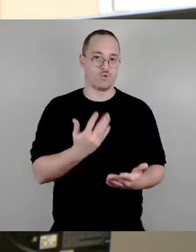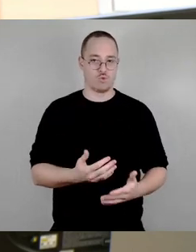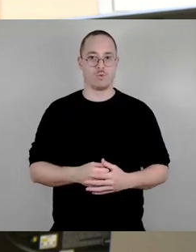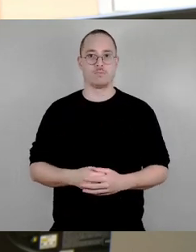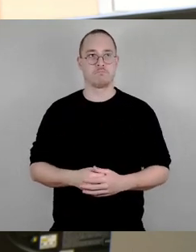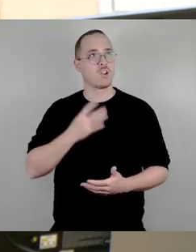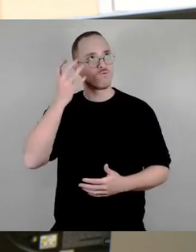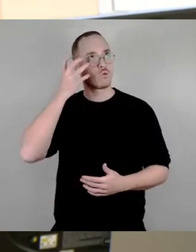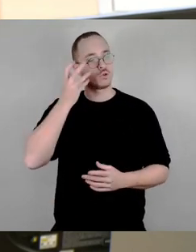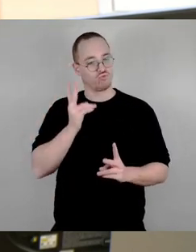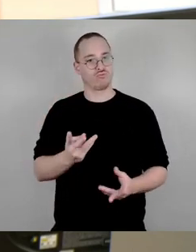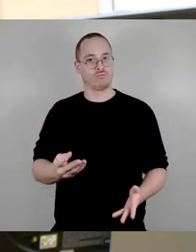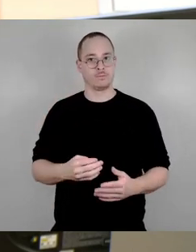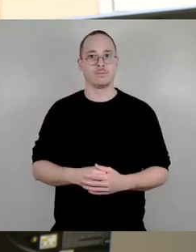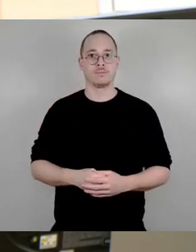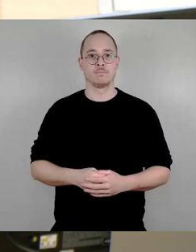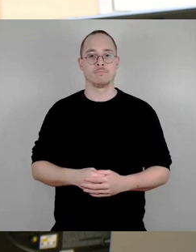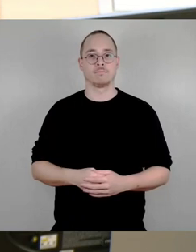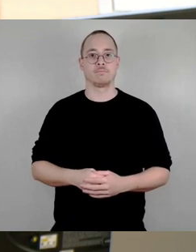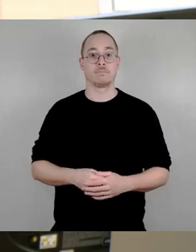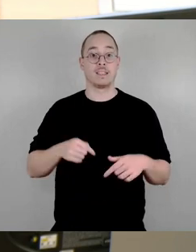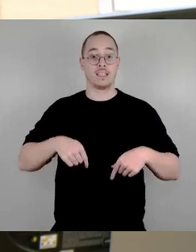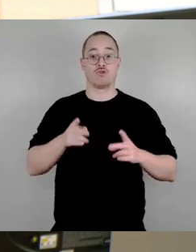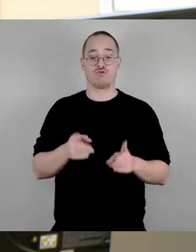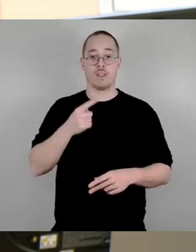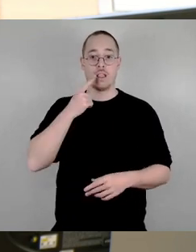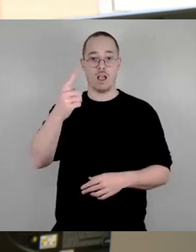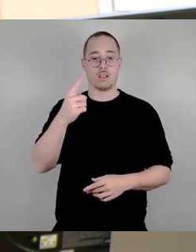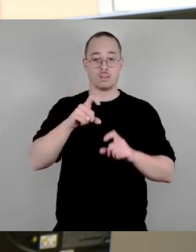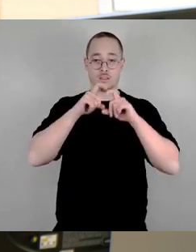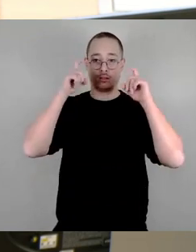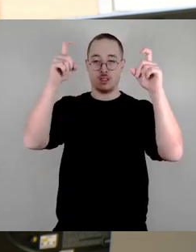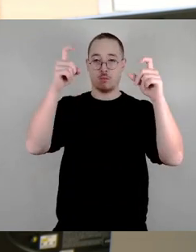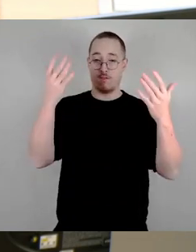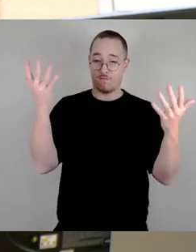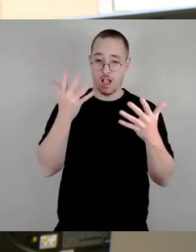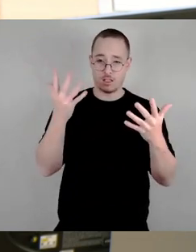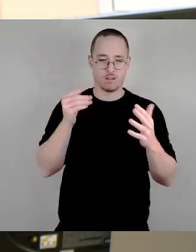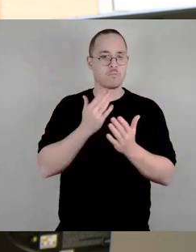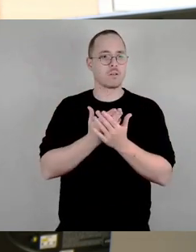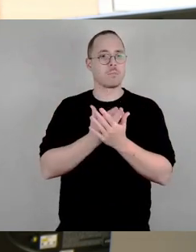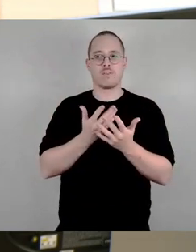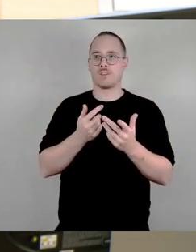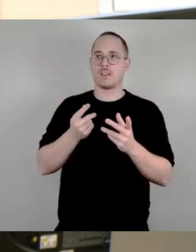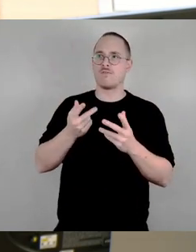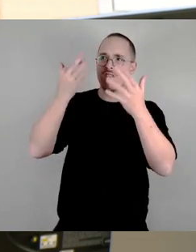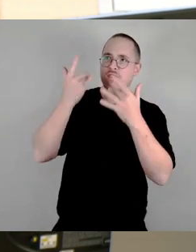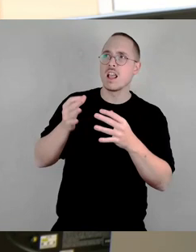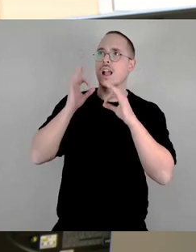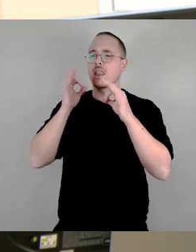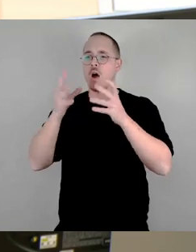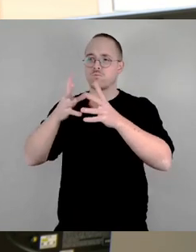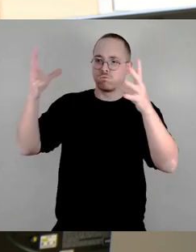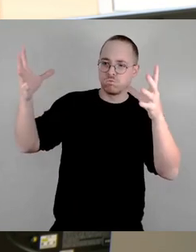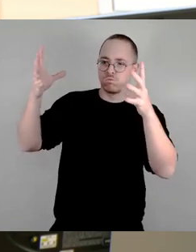Worüber sprechen wir jetzt hier im Stadtrat in der Regel? Wir sprechen nicht mehr über ein bestimmtes Kontingent, über Größen, die wir dezentral unterbringen